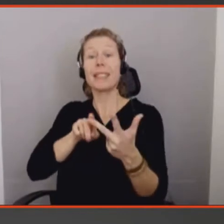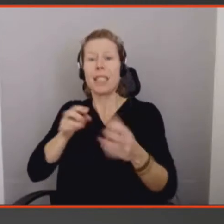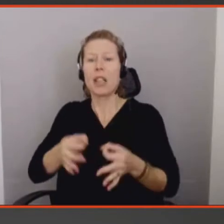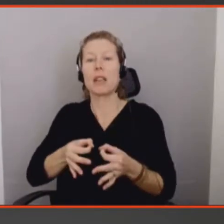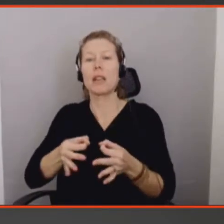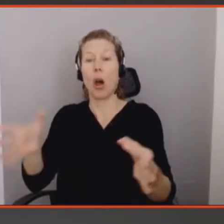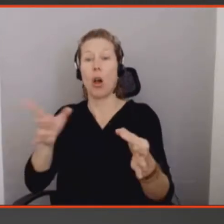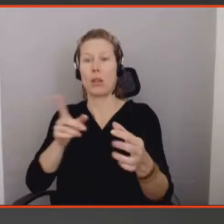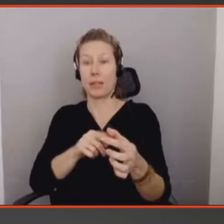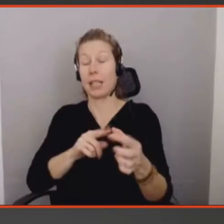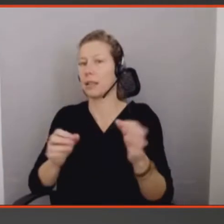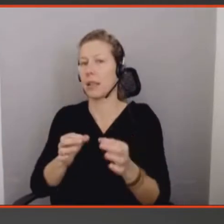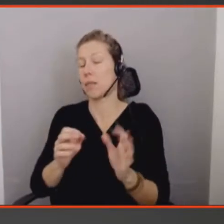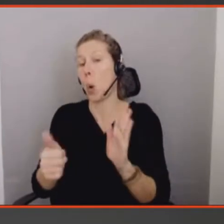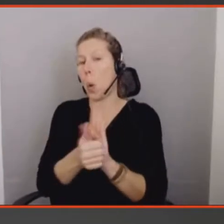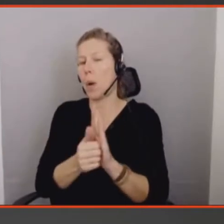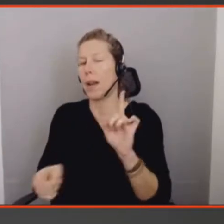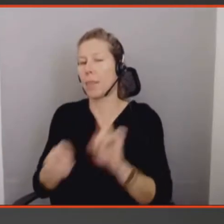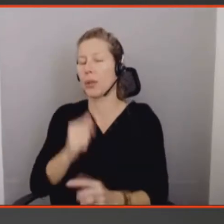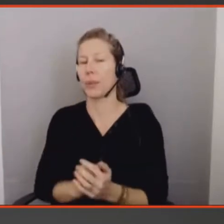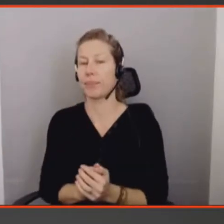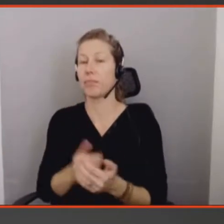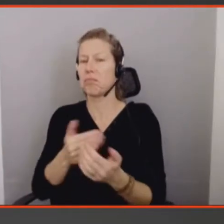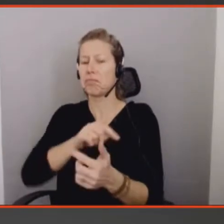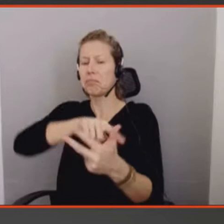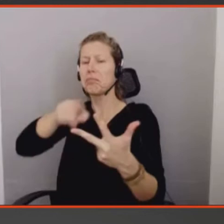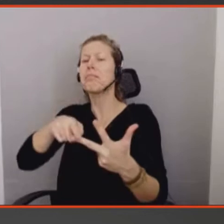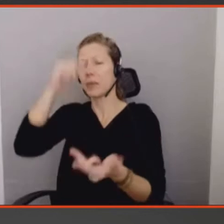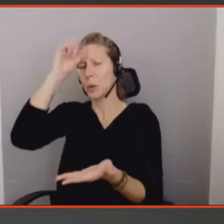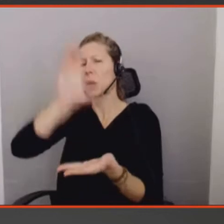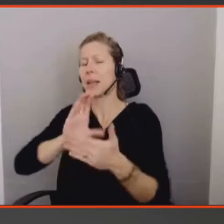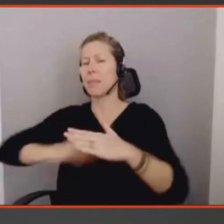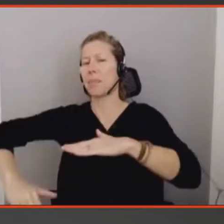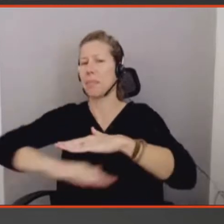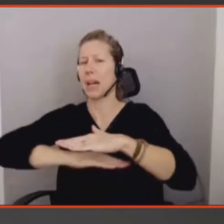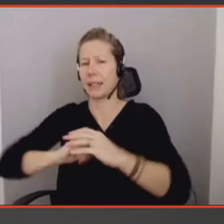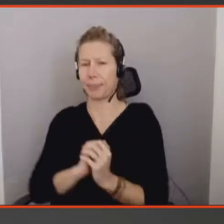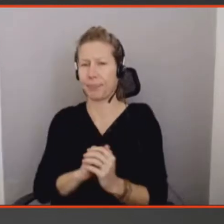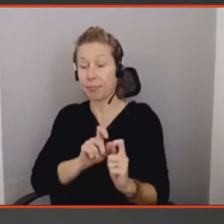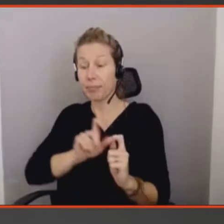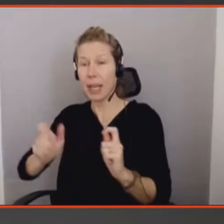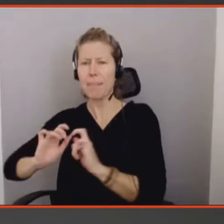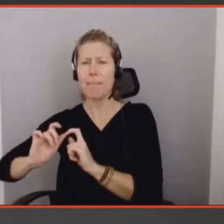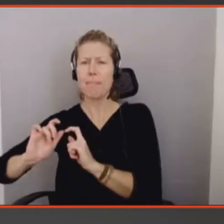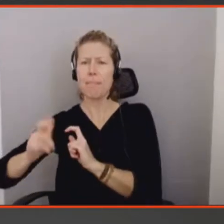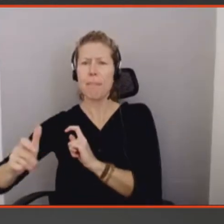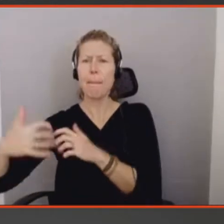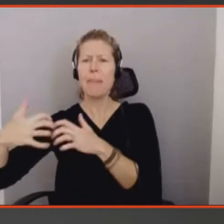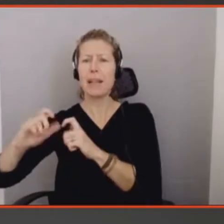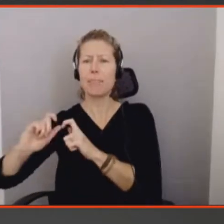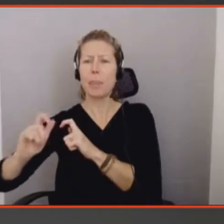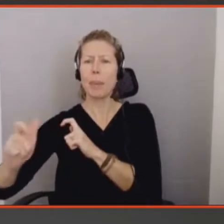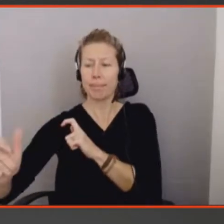Parmi, donc ça, c'est les grands concepts de base, ensuite, si vous arrivez au niveau des mécaniques, c'est là que vous pouvez réfléchir plus